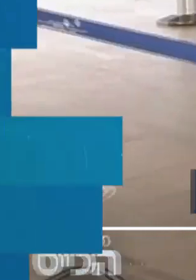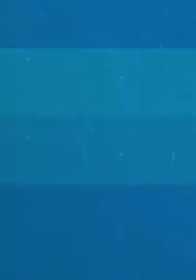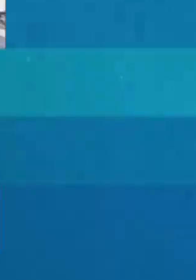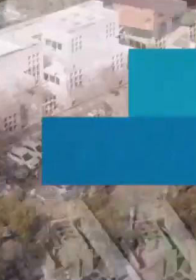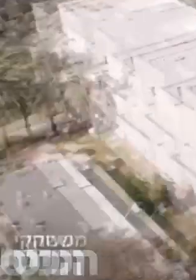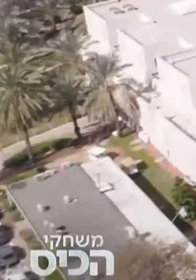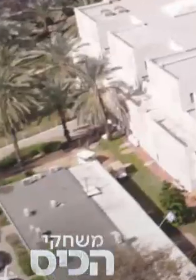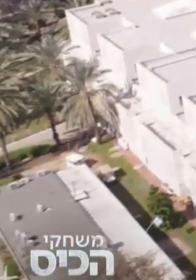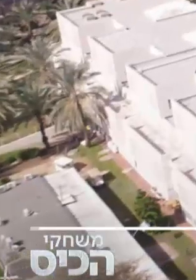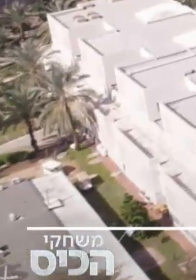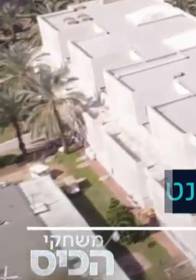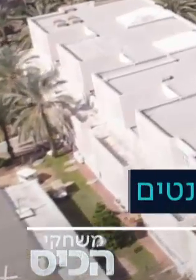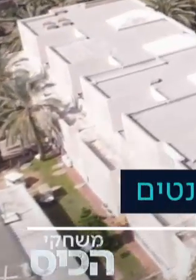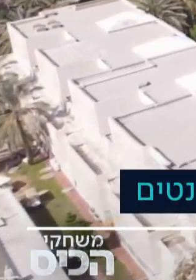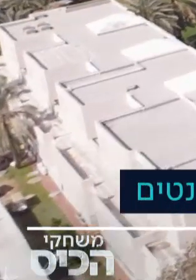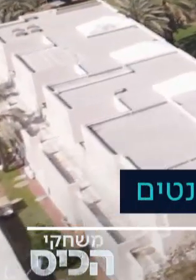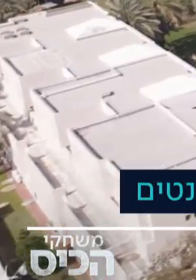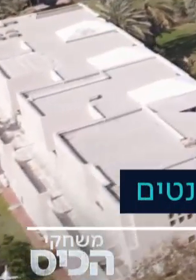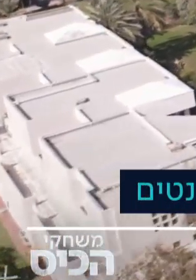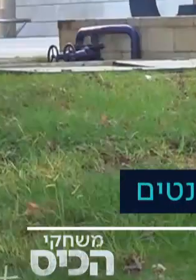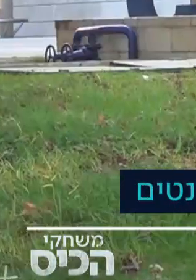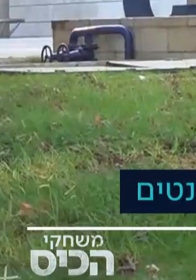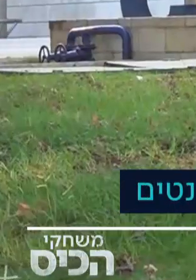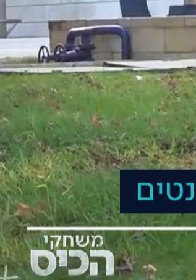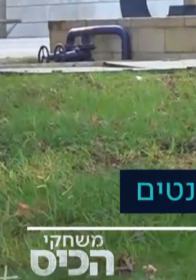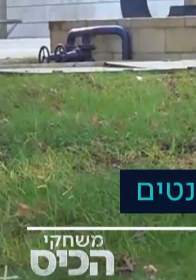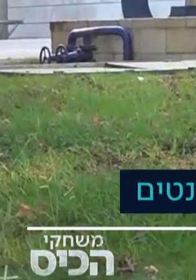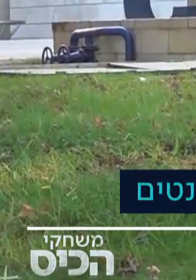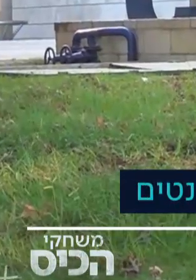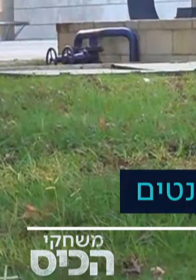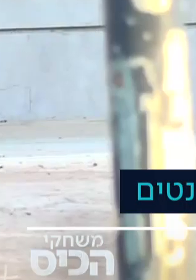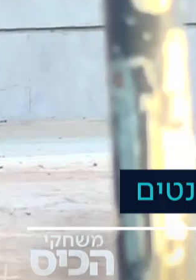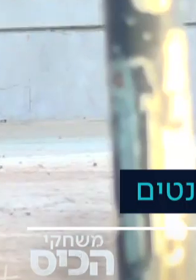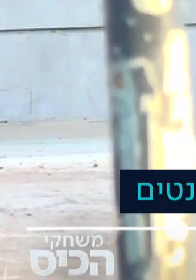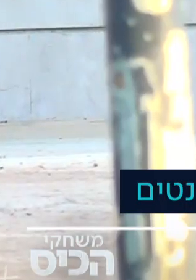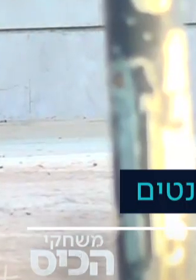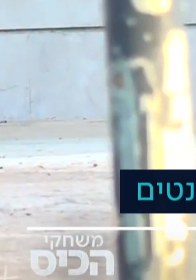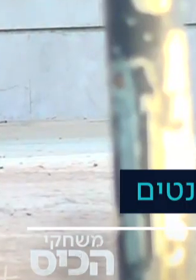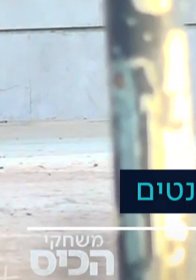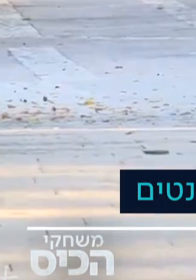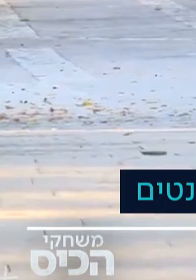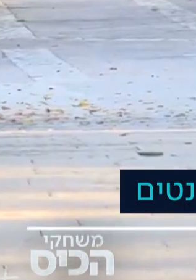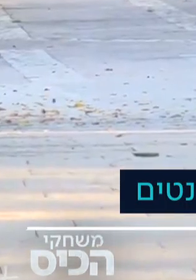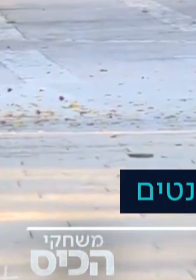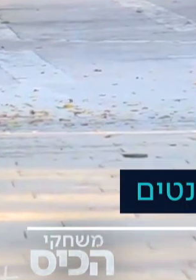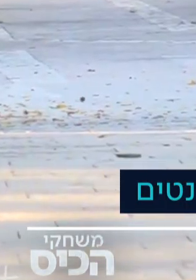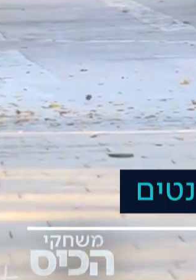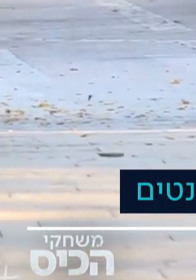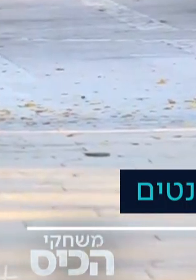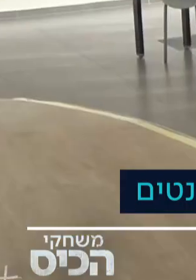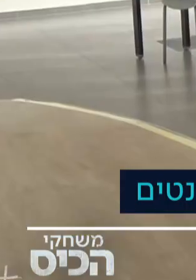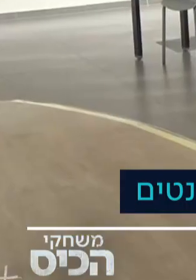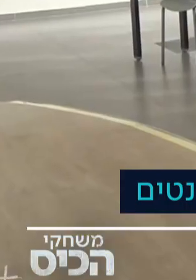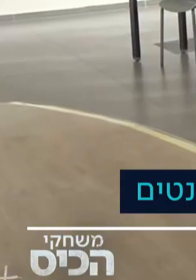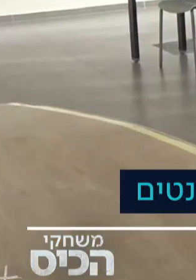לנדבק. כ-300,020 סטודנטיות וסטודנטים יתחילו ללמוד בשבוע הבא. עלייה של כמעט 25%